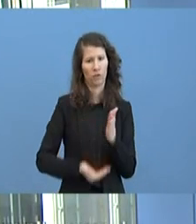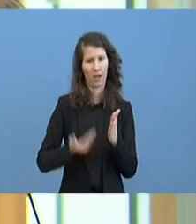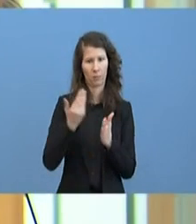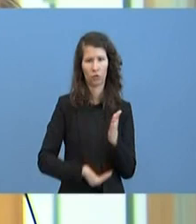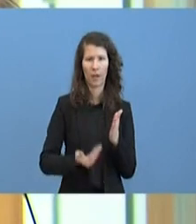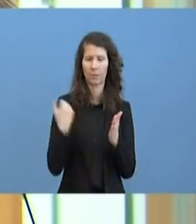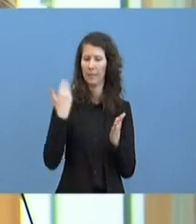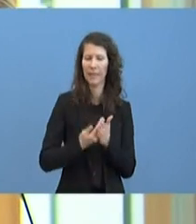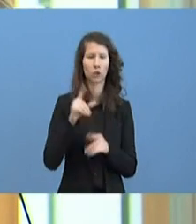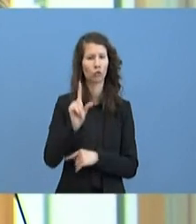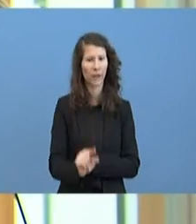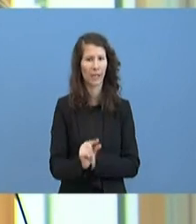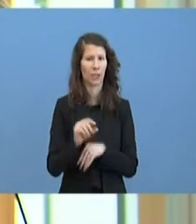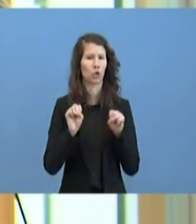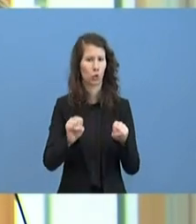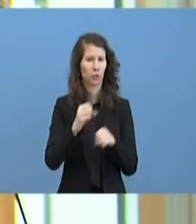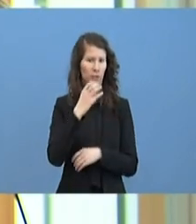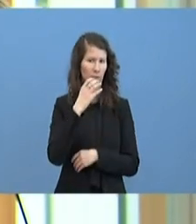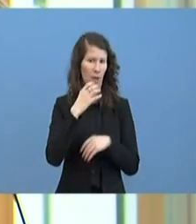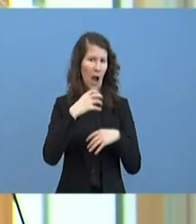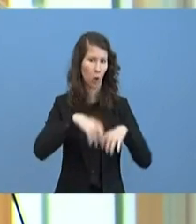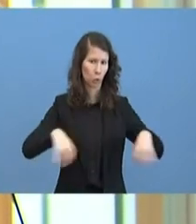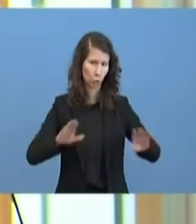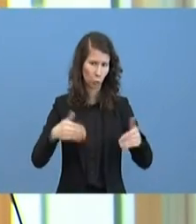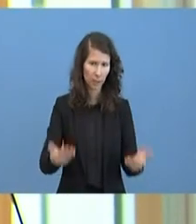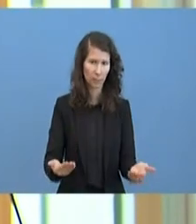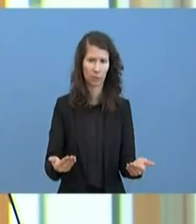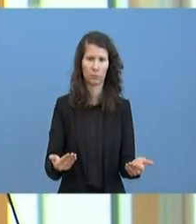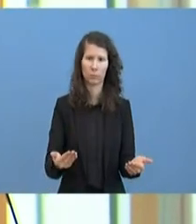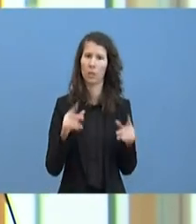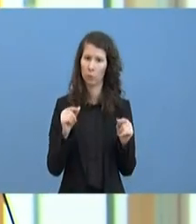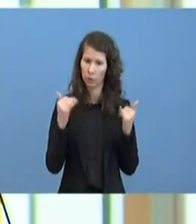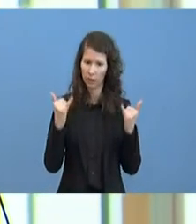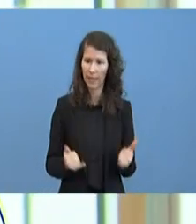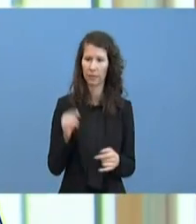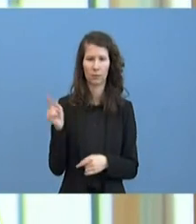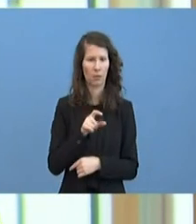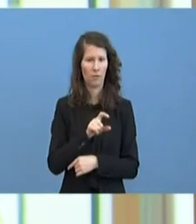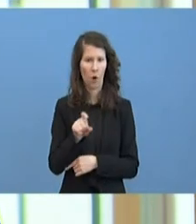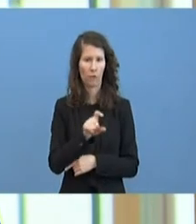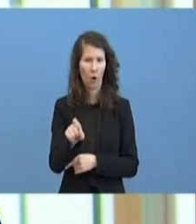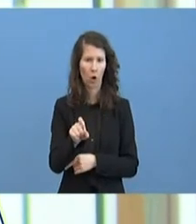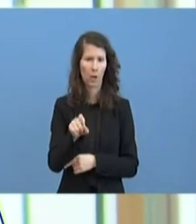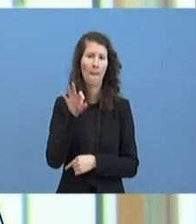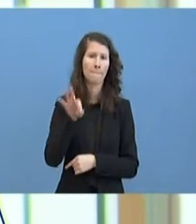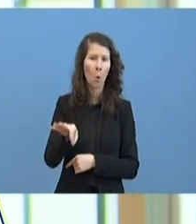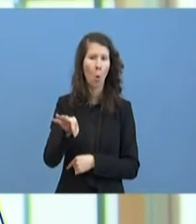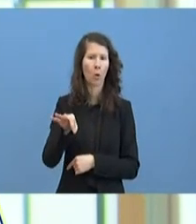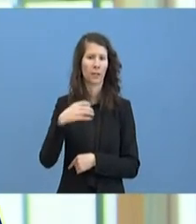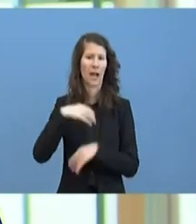Schutzausrüstung gibt, wie viele oder welche Kapazität setzen Sie denn pro Woche, pro Krankenhaus oder pro